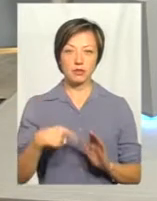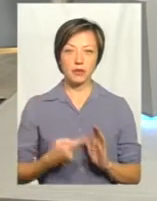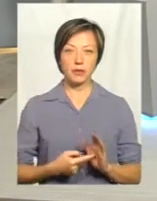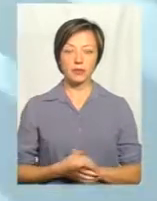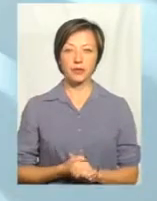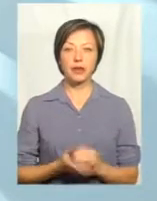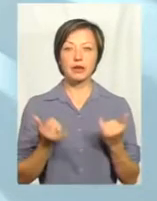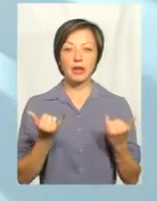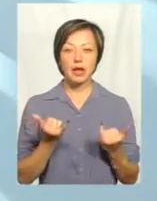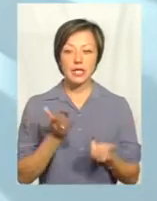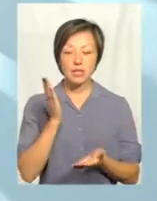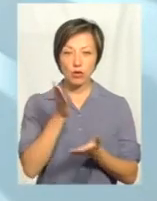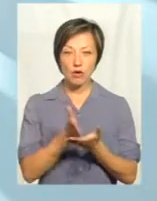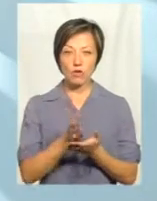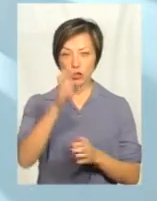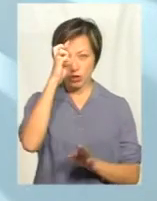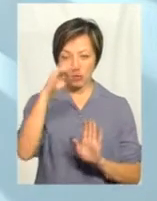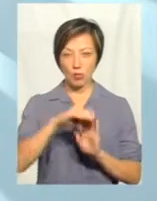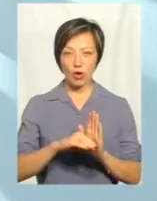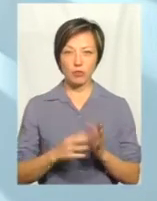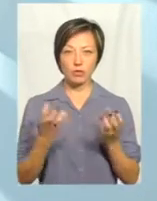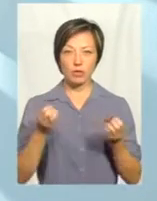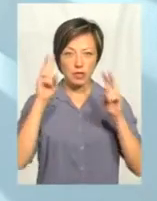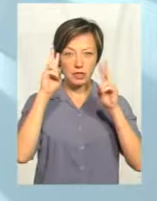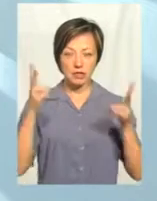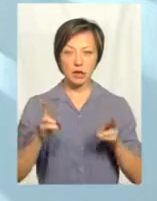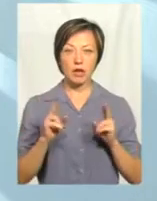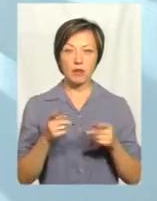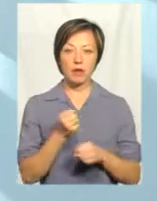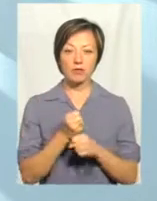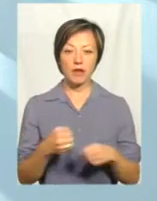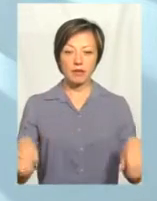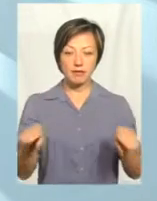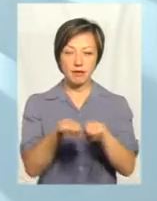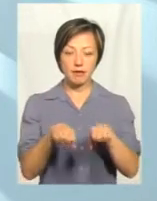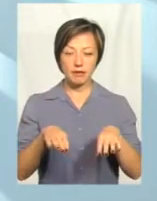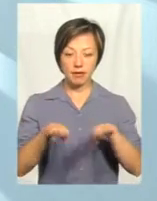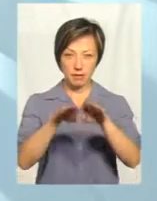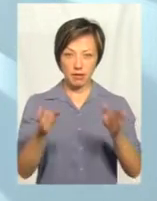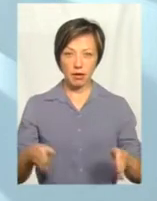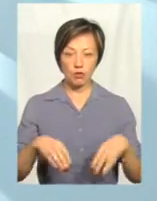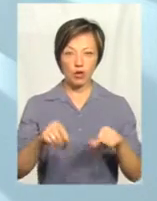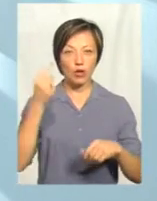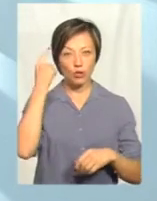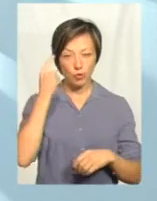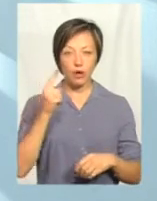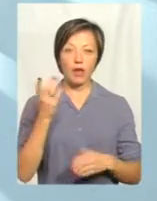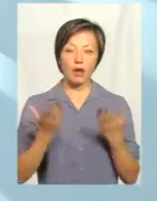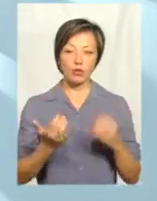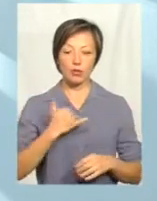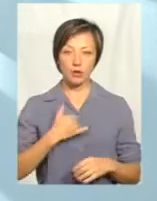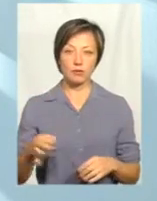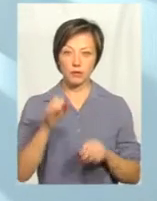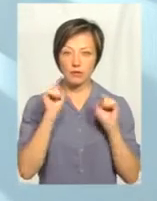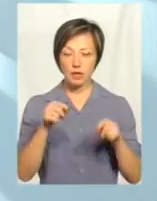Наразі цільових державних програм, я не знаю, саме які би працювали по закритих ґрунтах, але я думаю, що якщо ми будемо на Хмельниччині